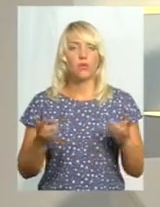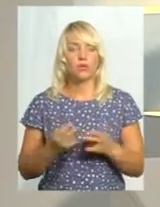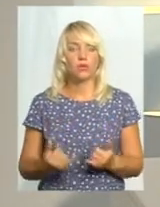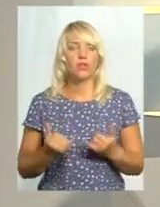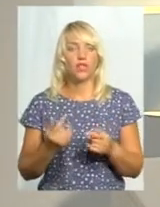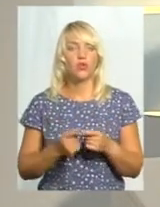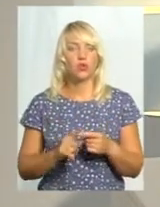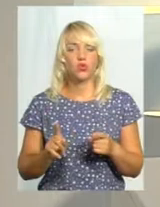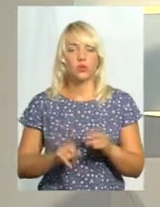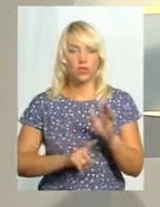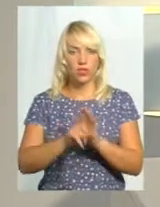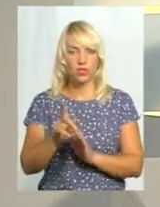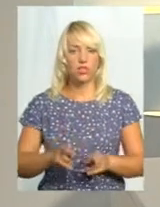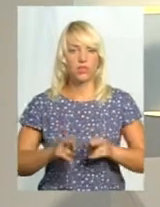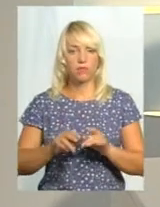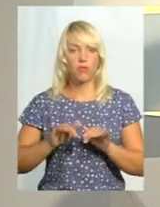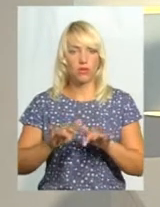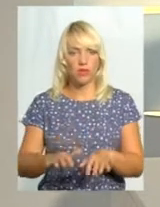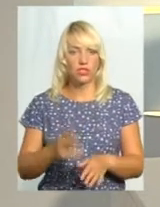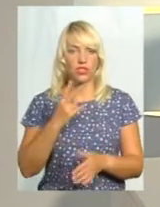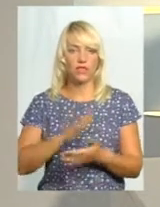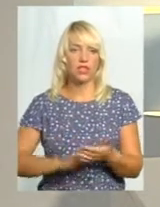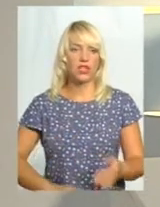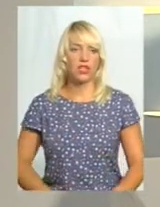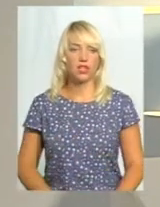відкрити впровадження, це все далі у коментарі.